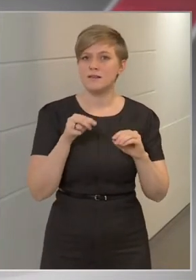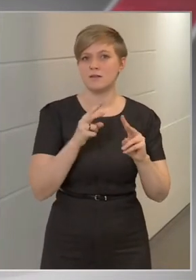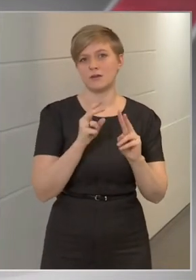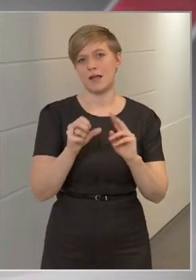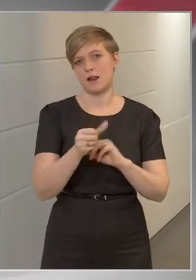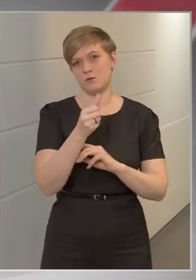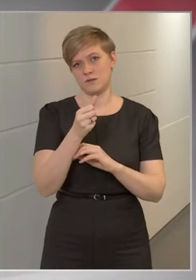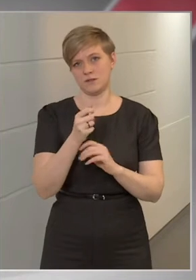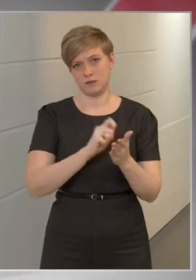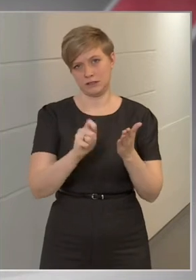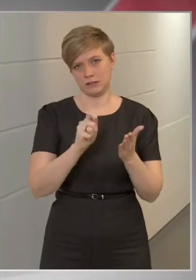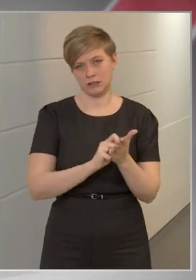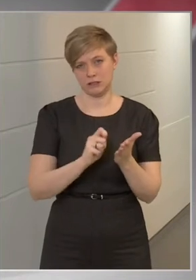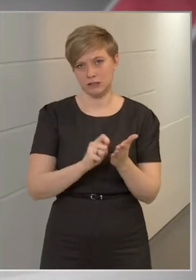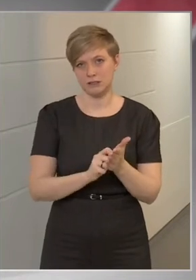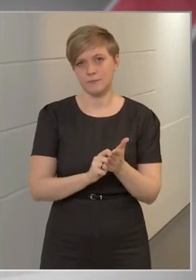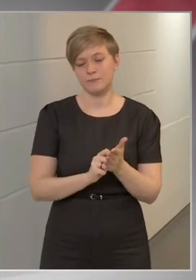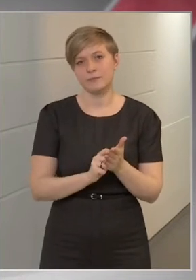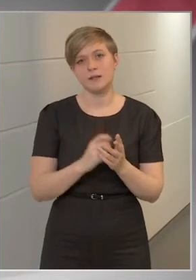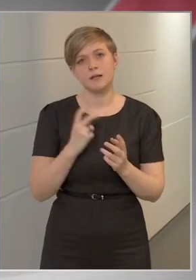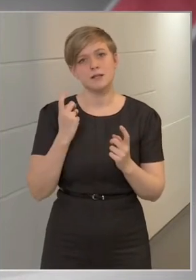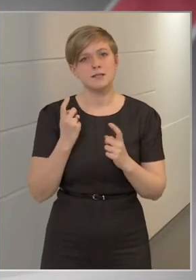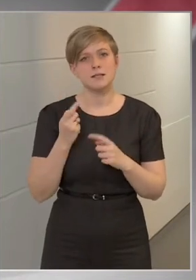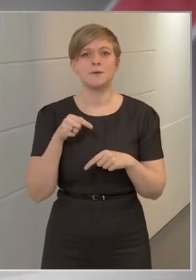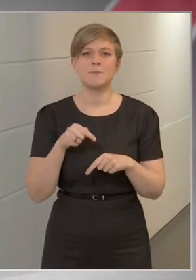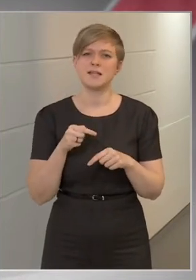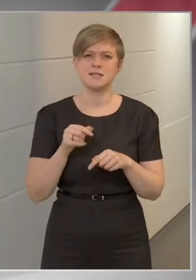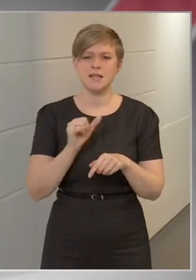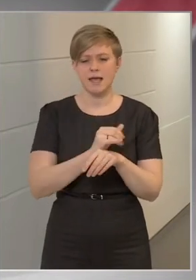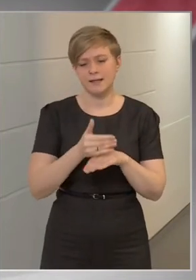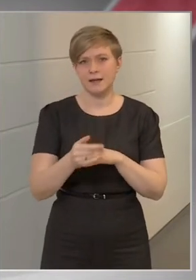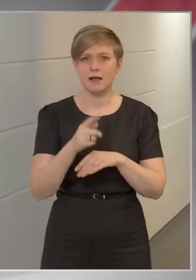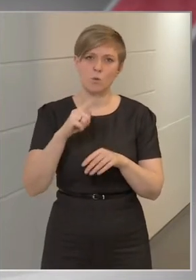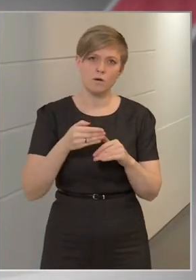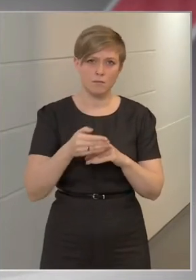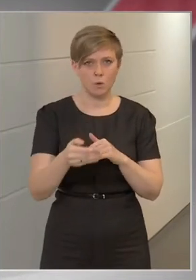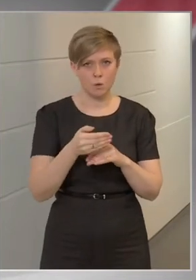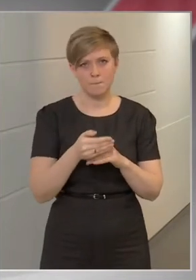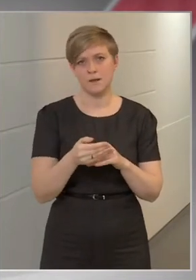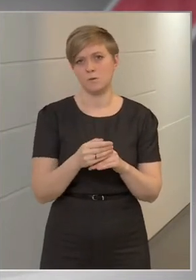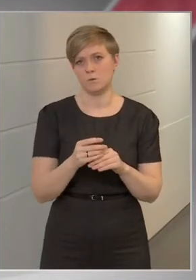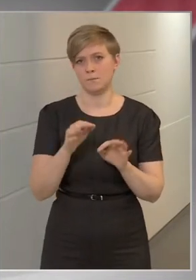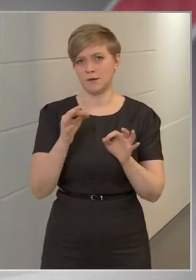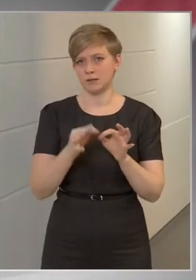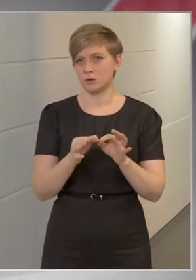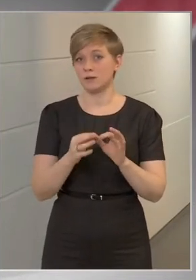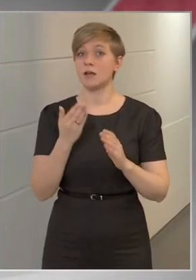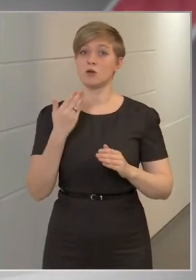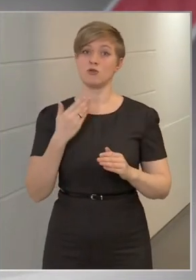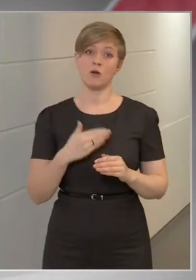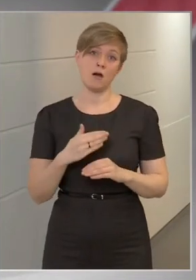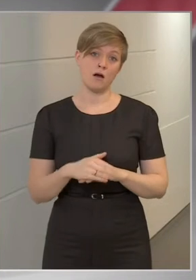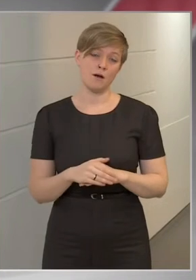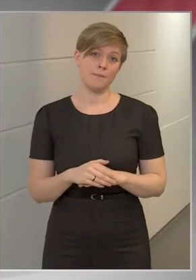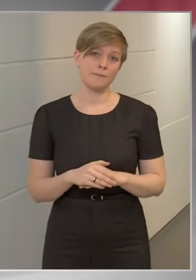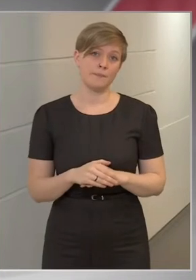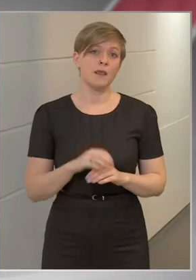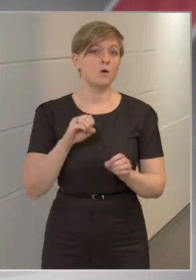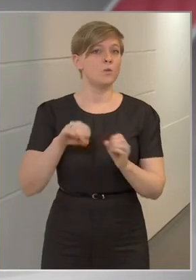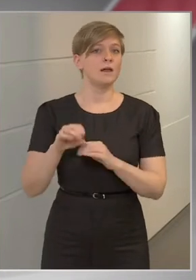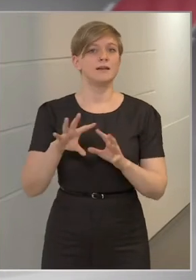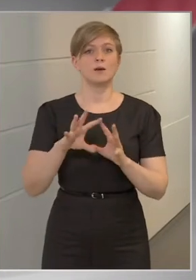kell először kiírni. Ez szerintem heteken vagy egy-két hónapon belül megtörténik. És hogyha a